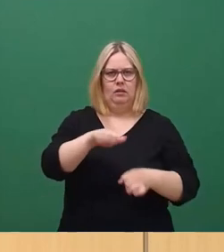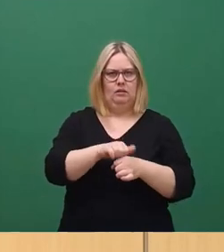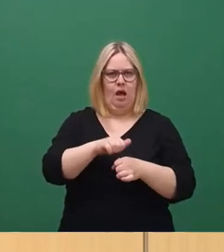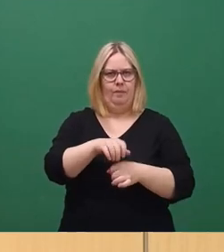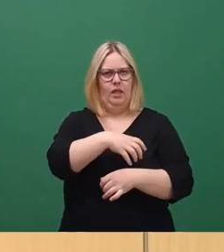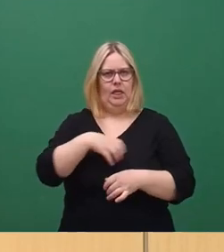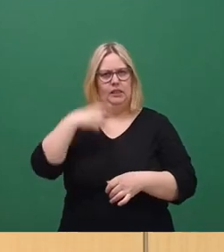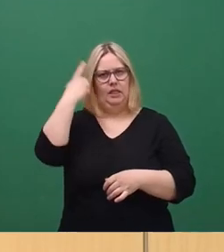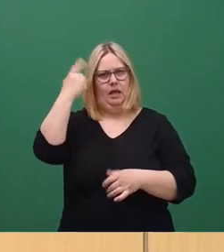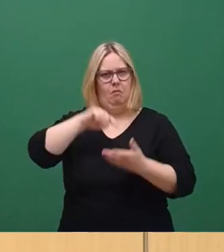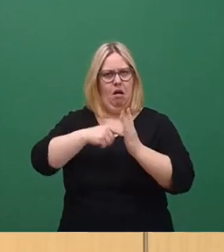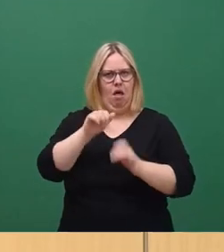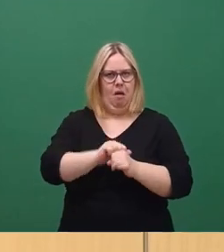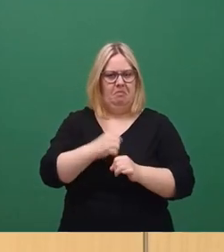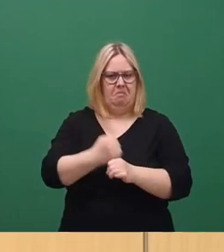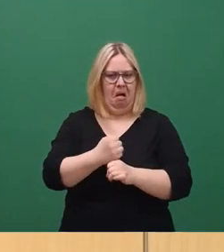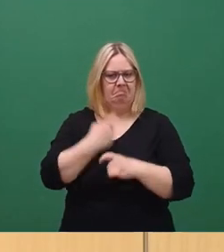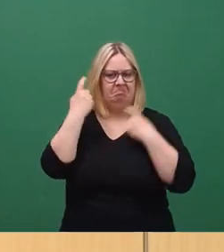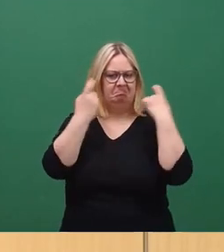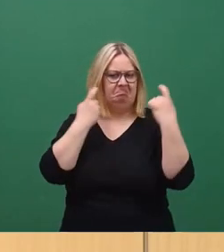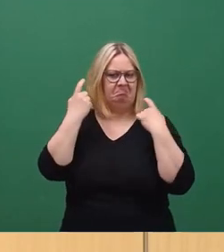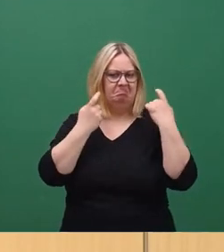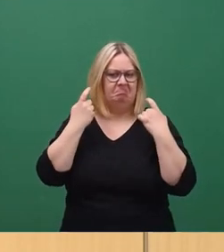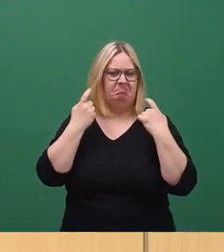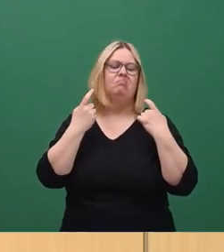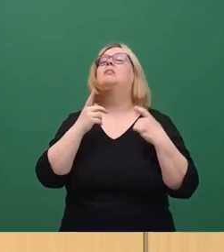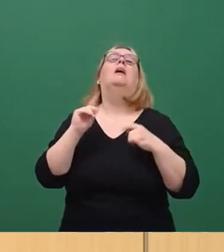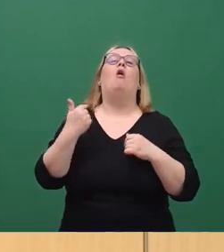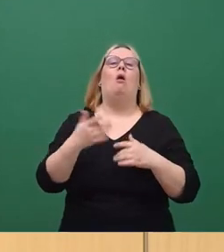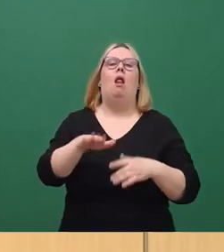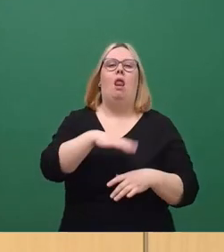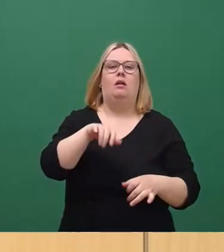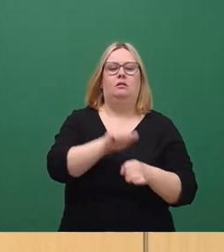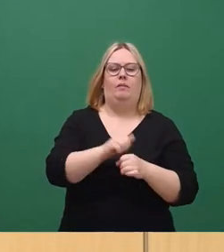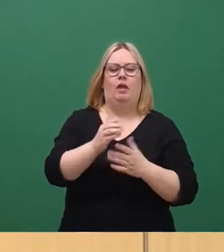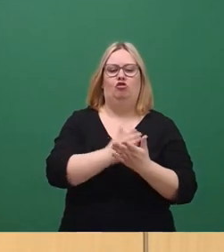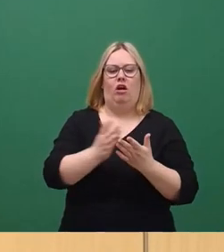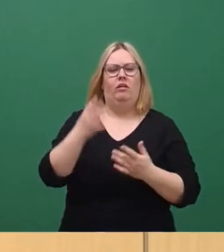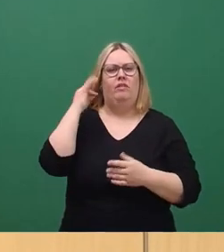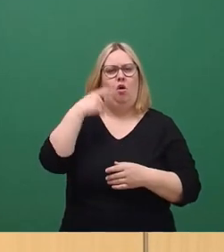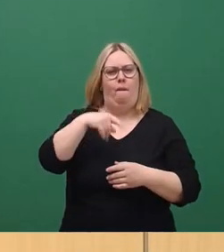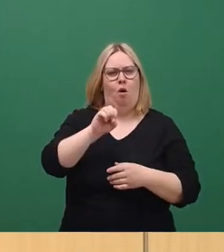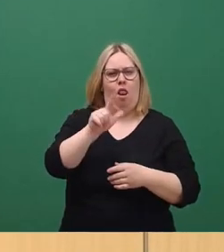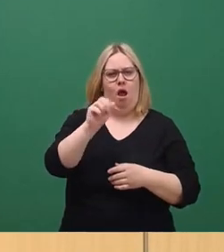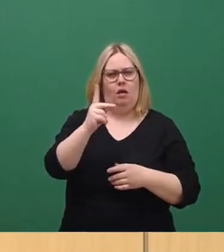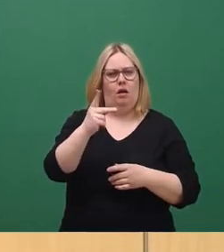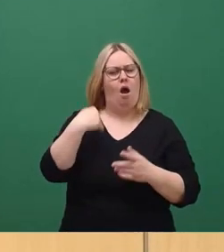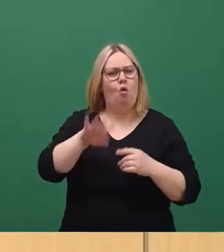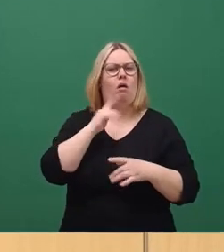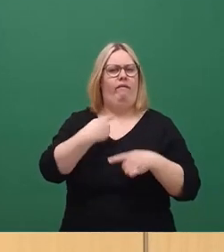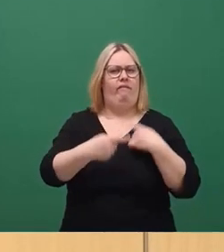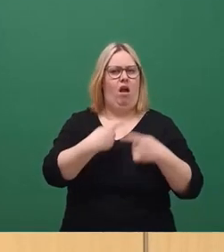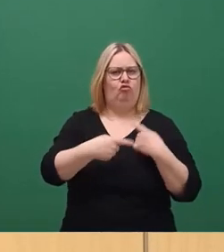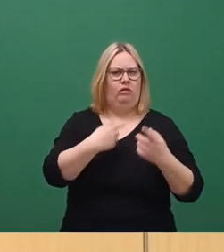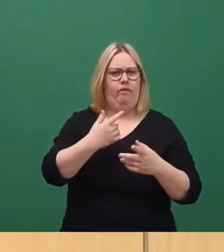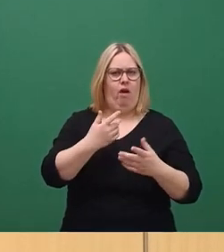Denkmalsamtes gemacht wird. Mich wundert auch die Entscheidung des Landesamtes, Frau Pollack war ja in dem Werkstattverfahren damals drinnen. Nun gut, jetzt